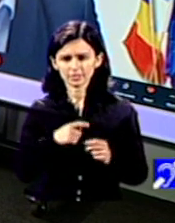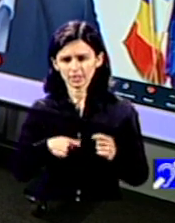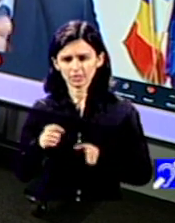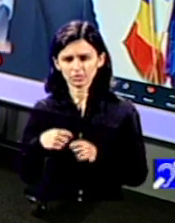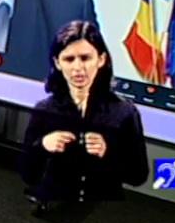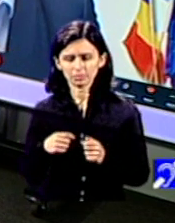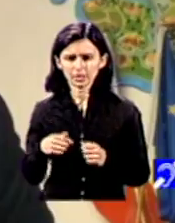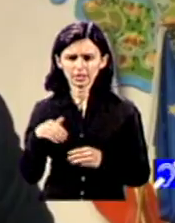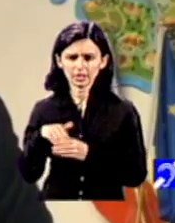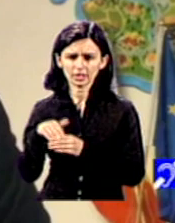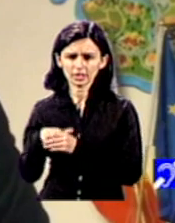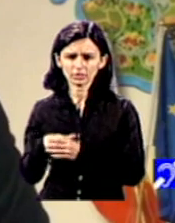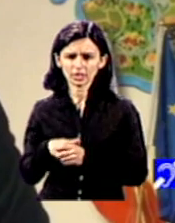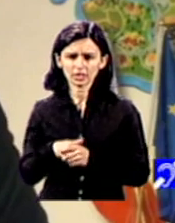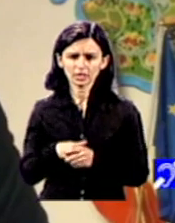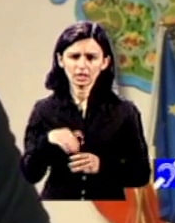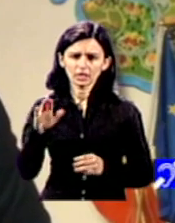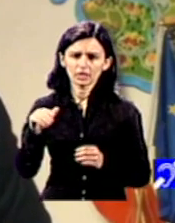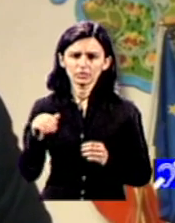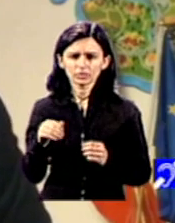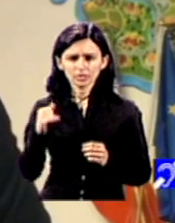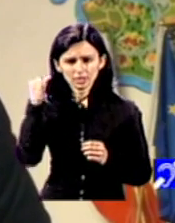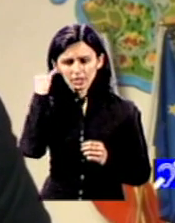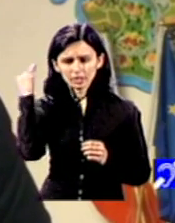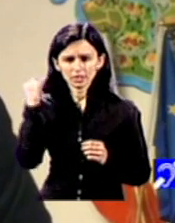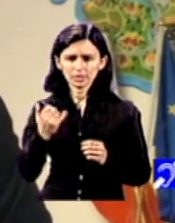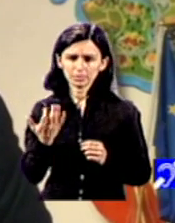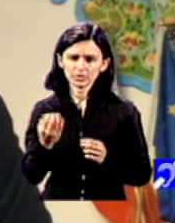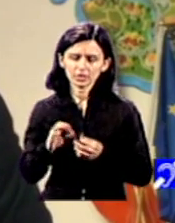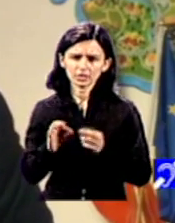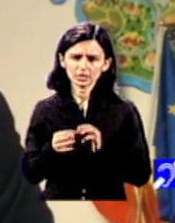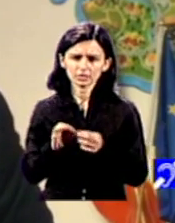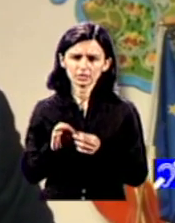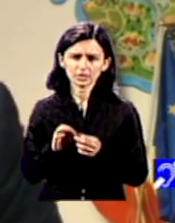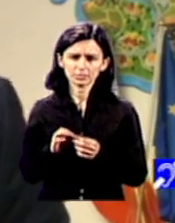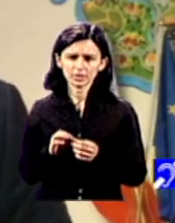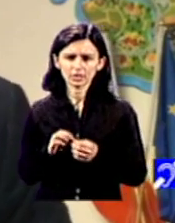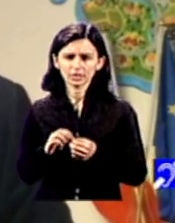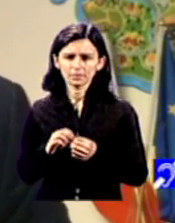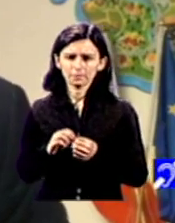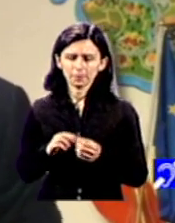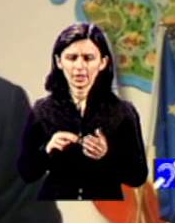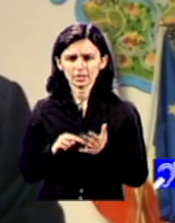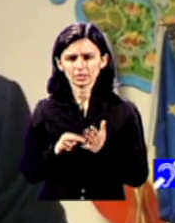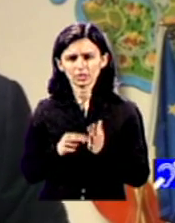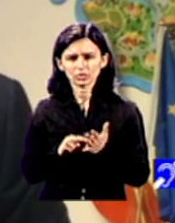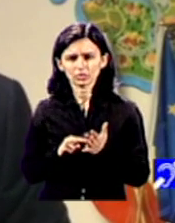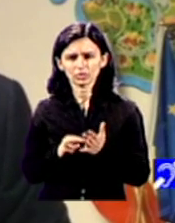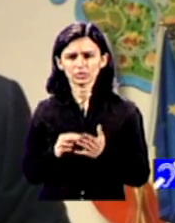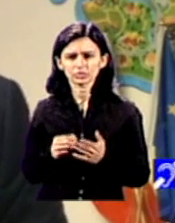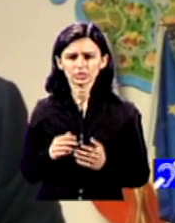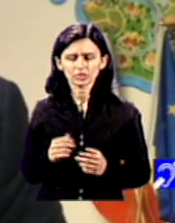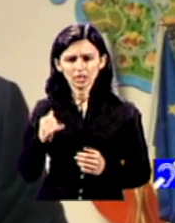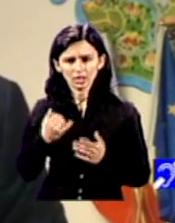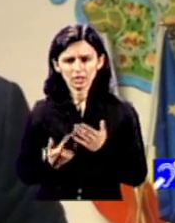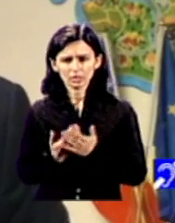electorale a avut această idee de a insista foarte mult pe ceea ce se numesc tehnologiile asistive sau mai bine zis pe inovarea și tehnologia pentru